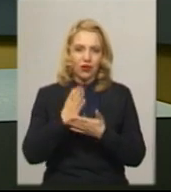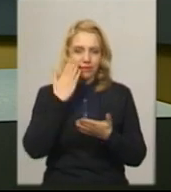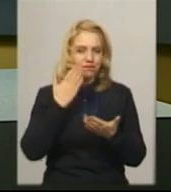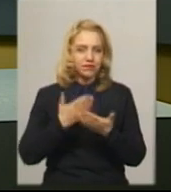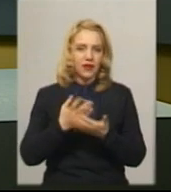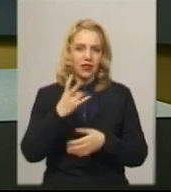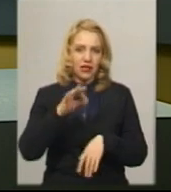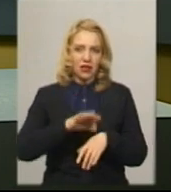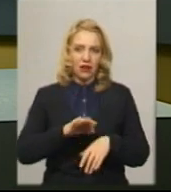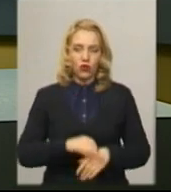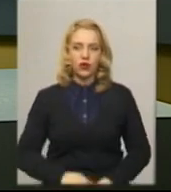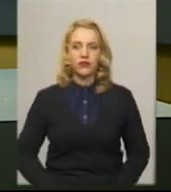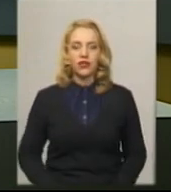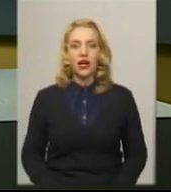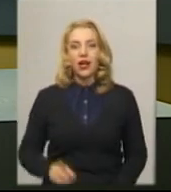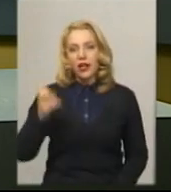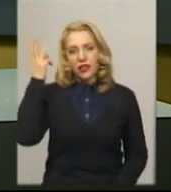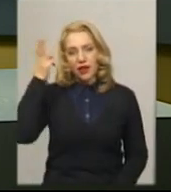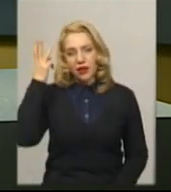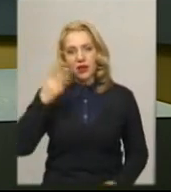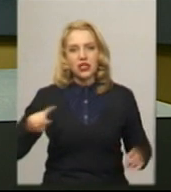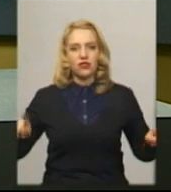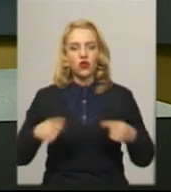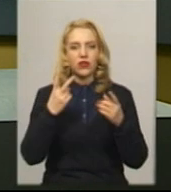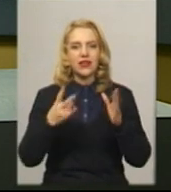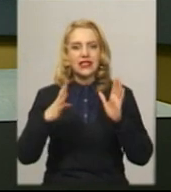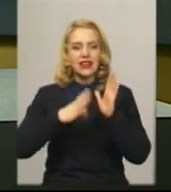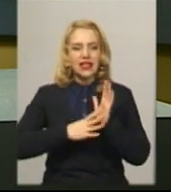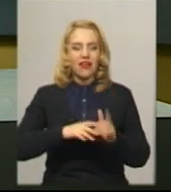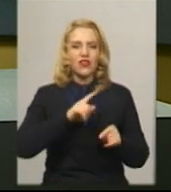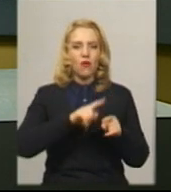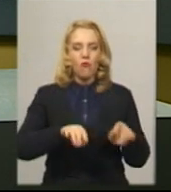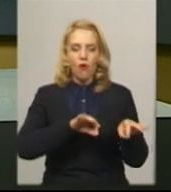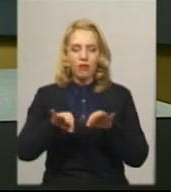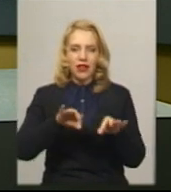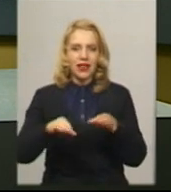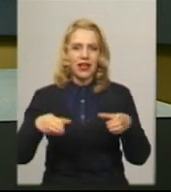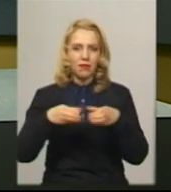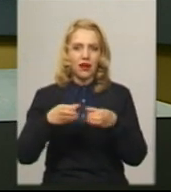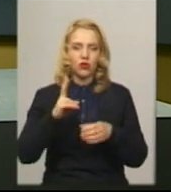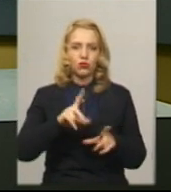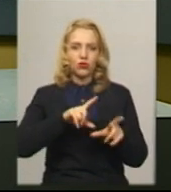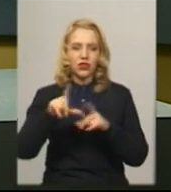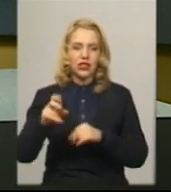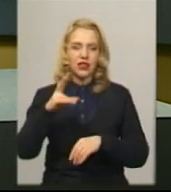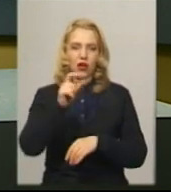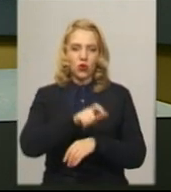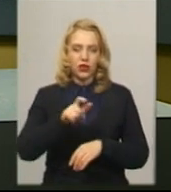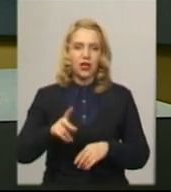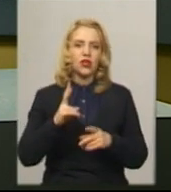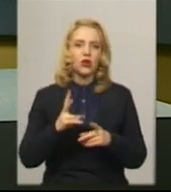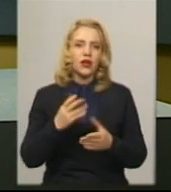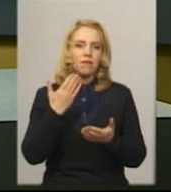На Хмельниччині створено 29 мобільних санітарних бригад, які виїжджатимуть до людей із підозрою на коронавірусну хворобу.